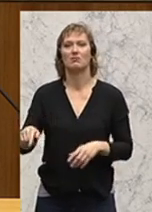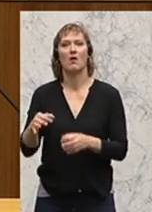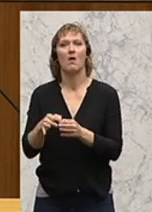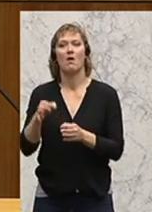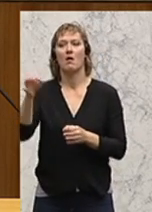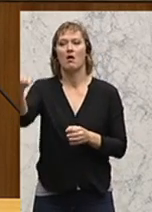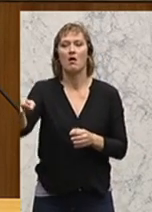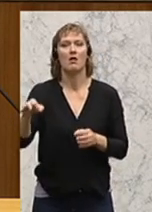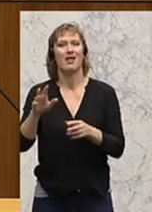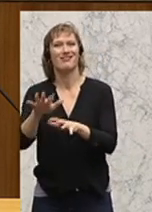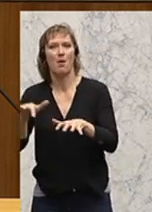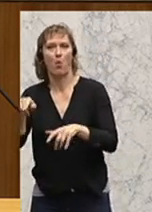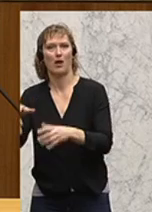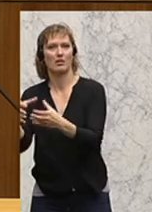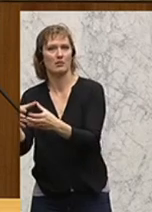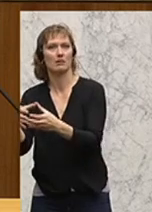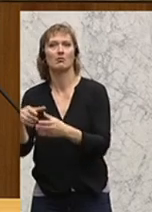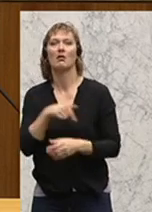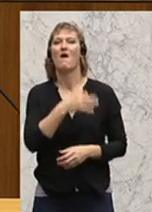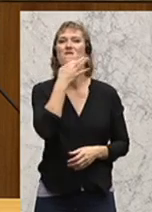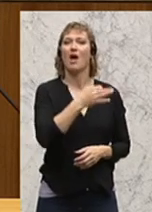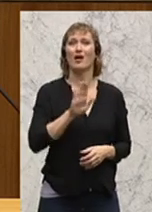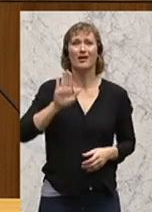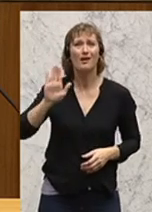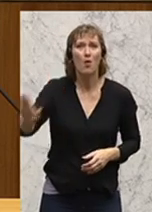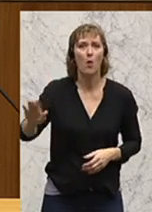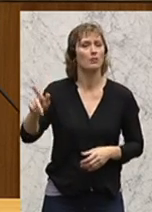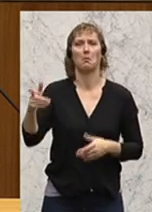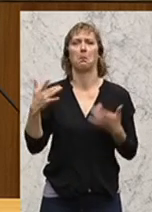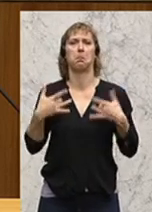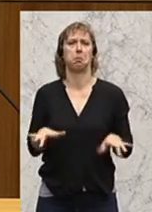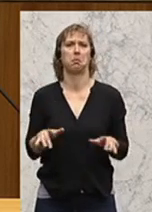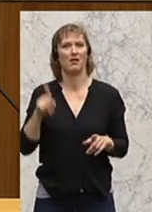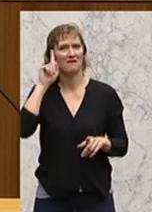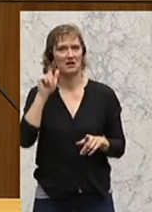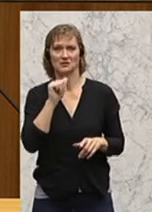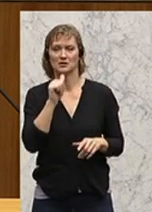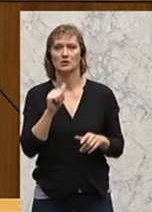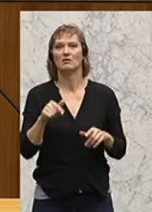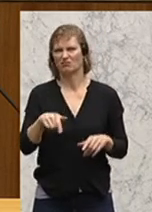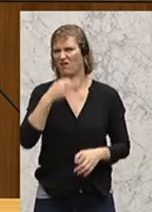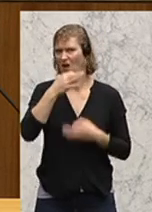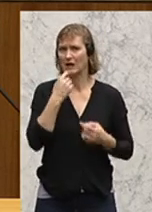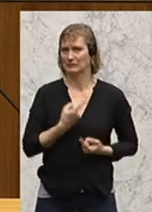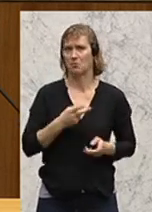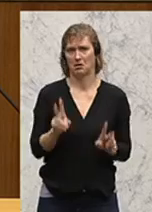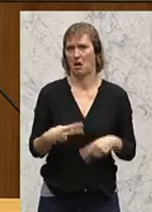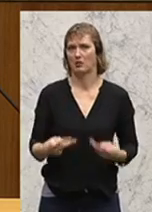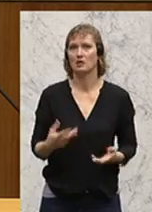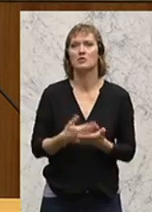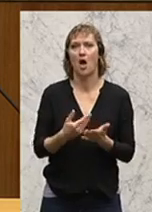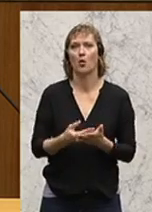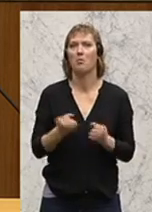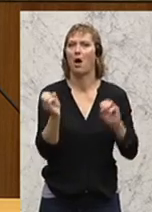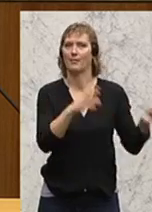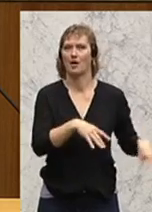nicht in der Lage ist, solche Fragen, wo es ureigene Aufgaben des Parlamentarismus sind, selbst zu bewerkstelligen. Und das